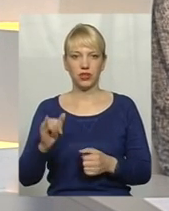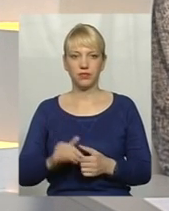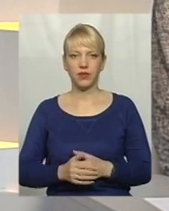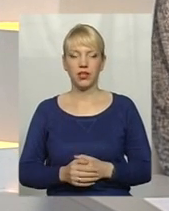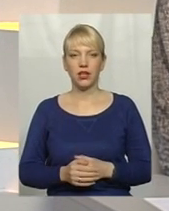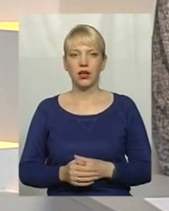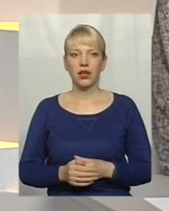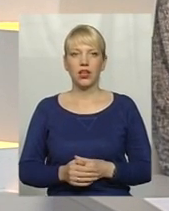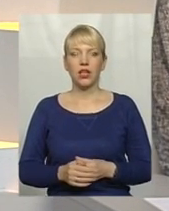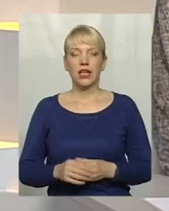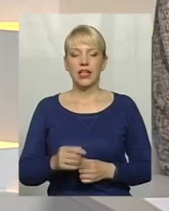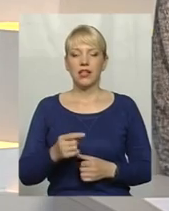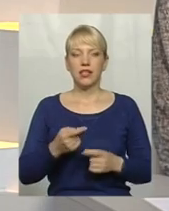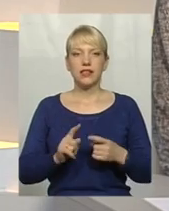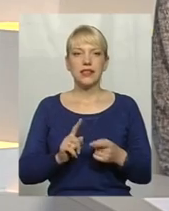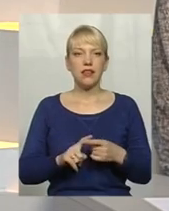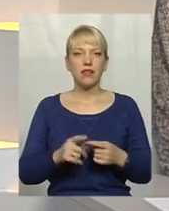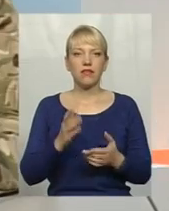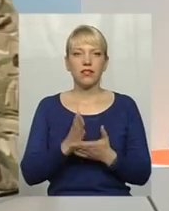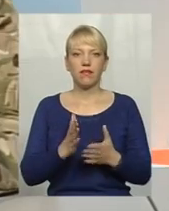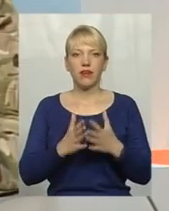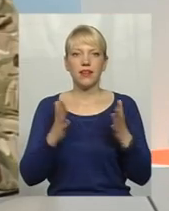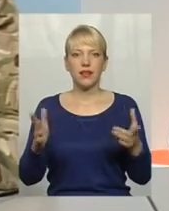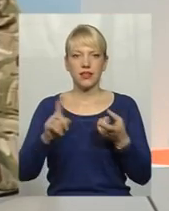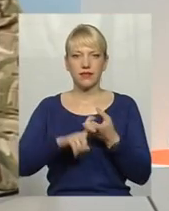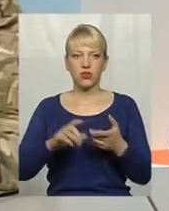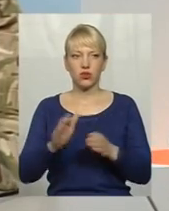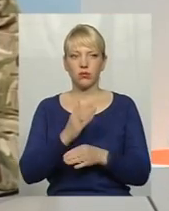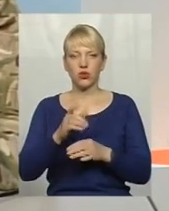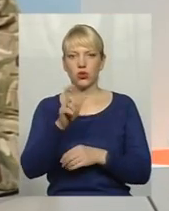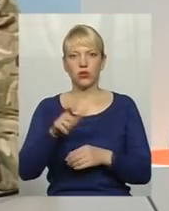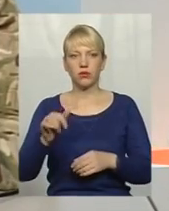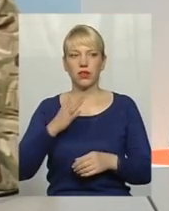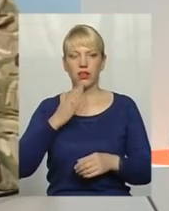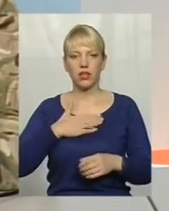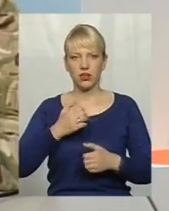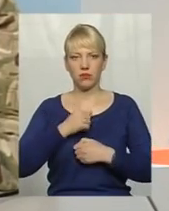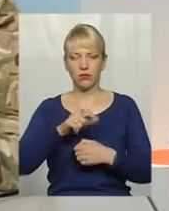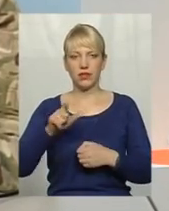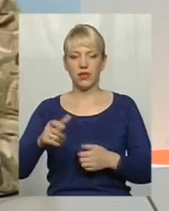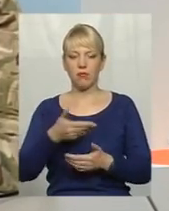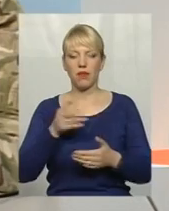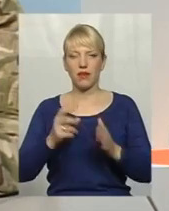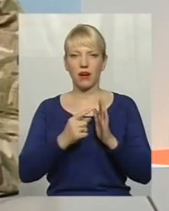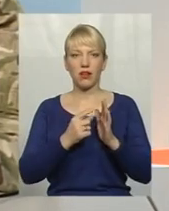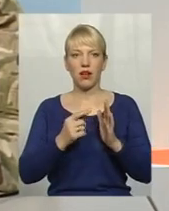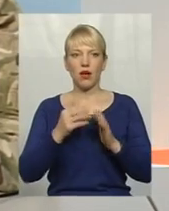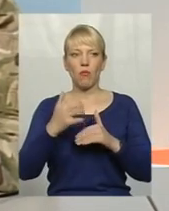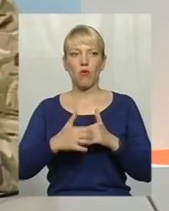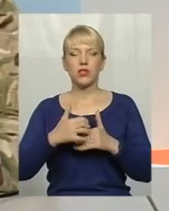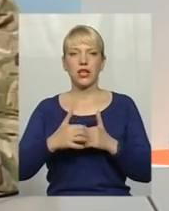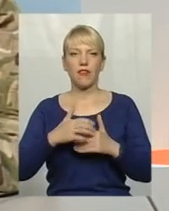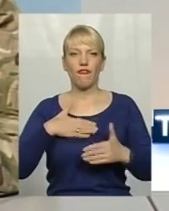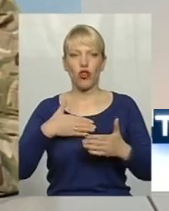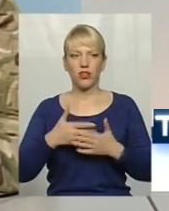це великий зв'язок між громадськими, між людьми і нашими бійцями. Звичайно, ми як посередники волонтери. А хто волонтери?